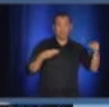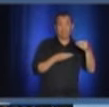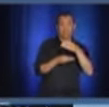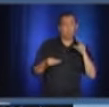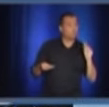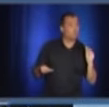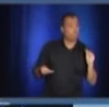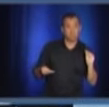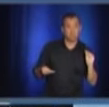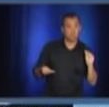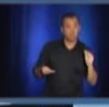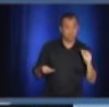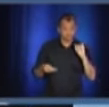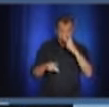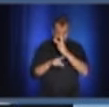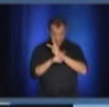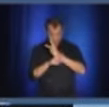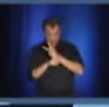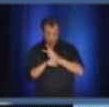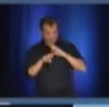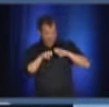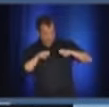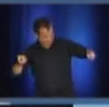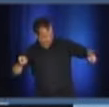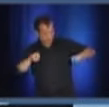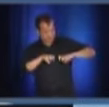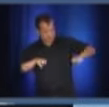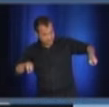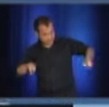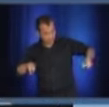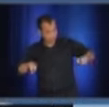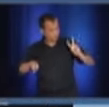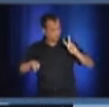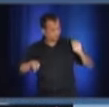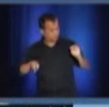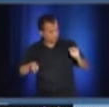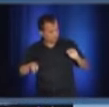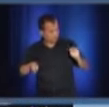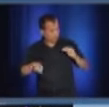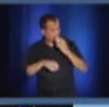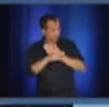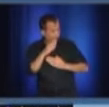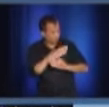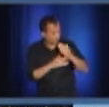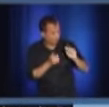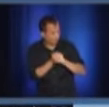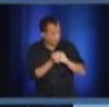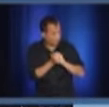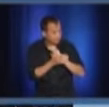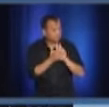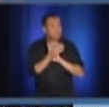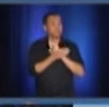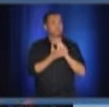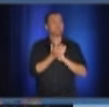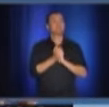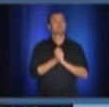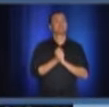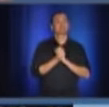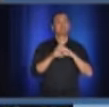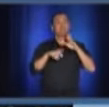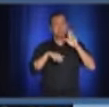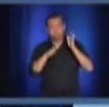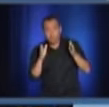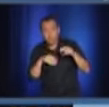respectez les deux mètres, si vous lavez les mains, parce qu'il y a beaucoup de désinfections